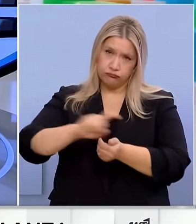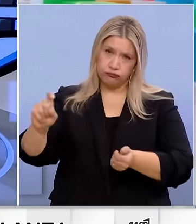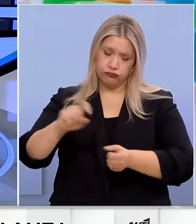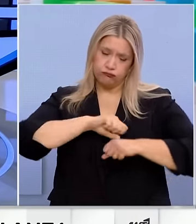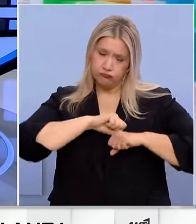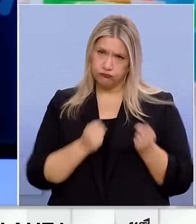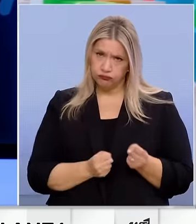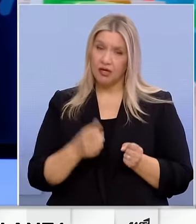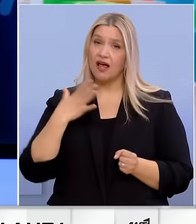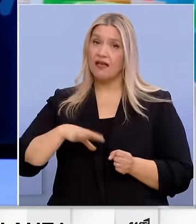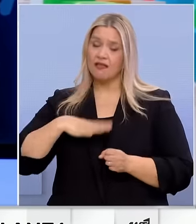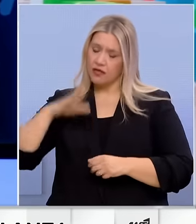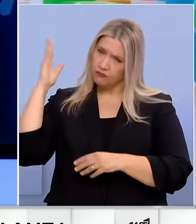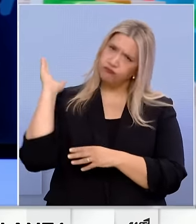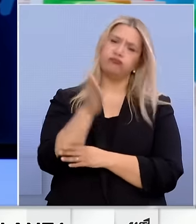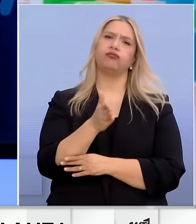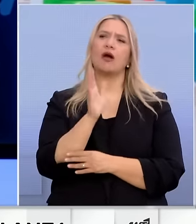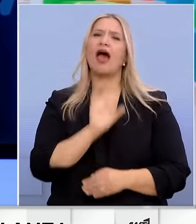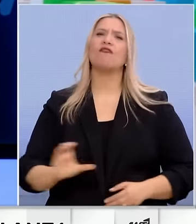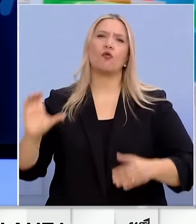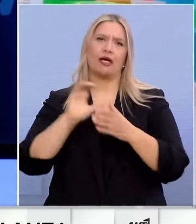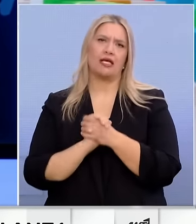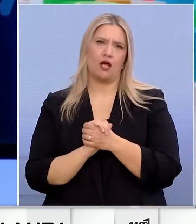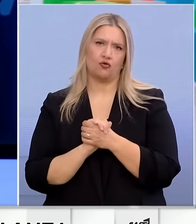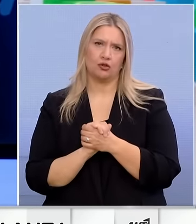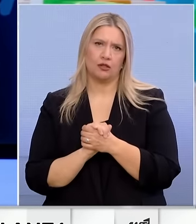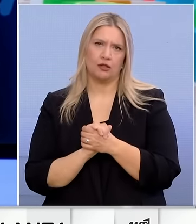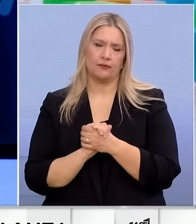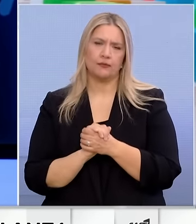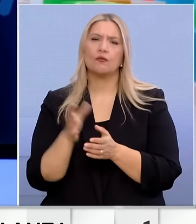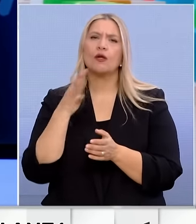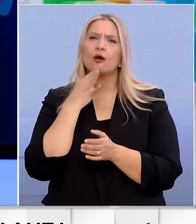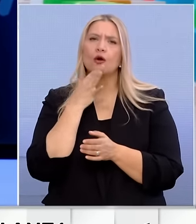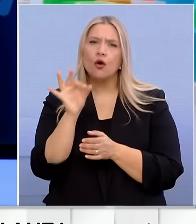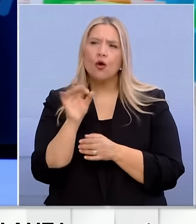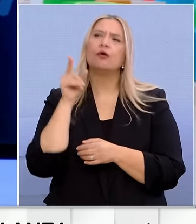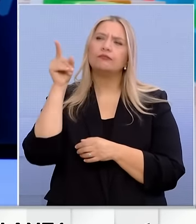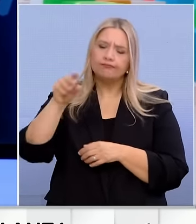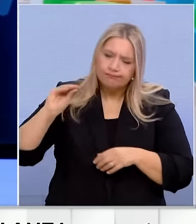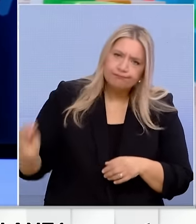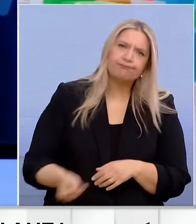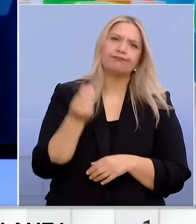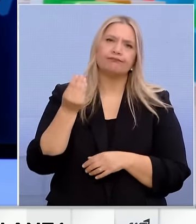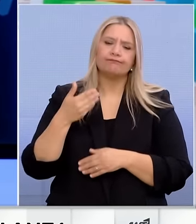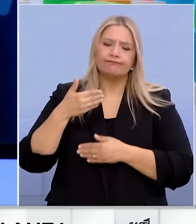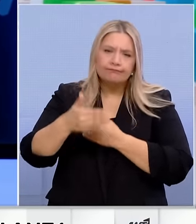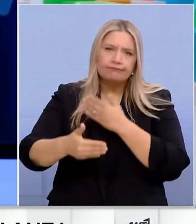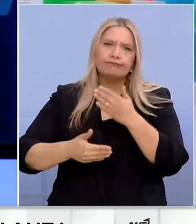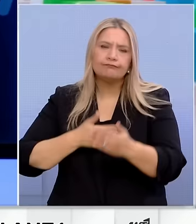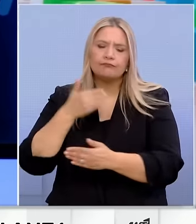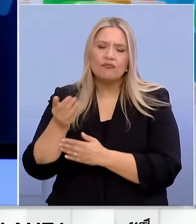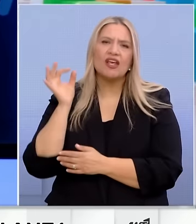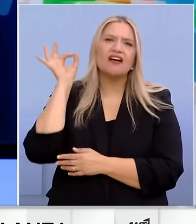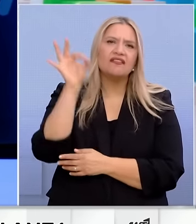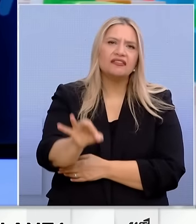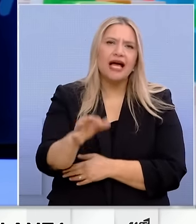καταδικάσει αυτή την Ευρωπαϊκή Ένωση η οποία μας έχει οδηγήσει κάτω